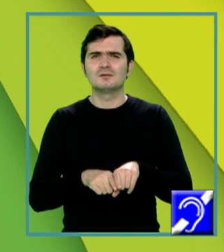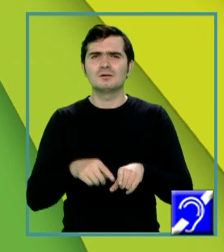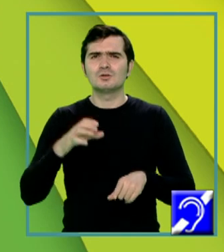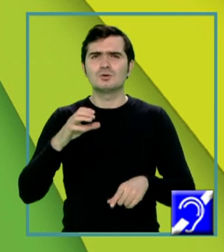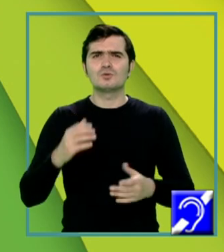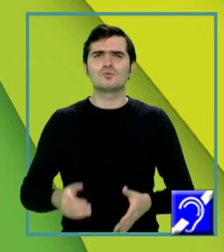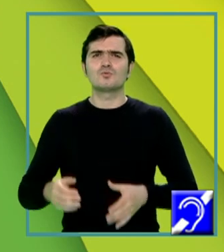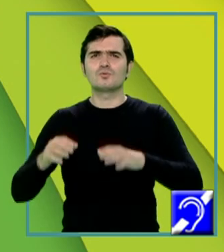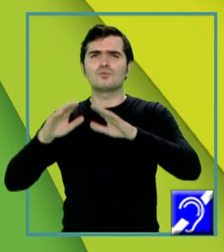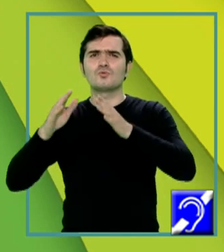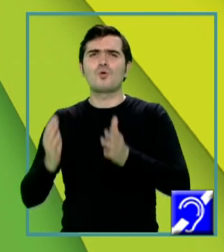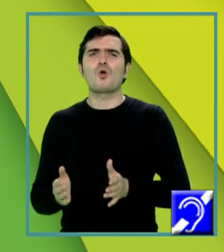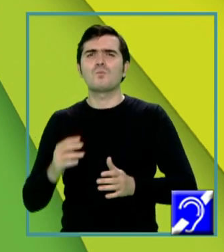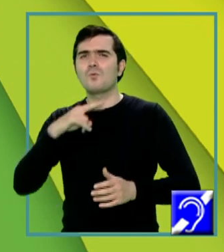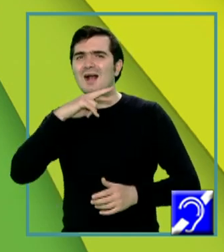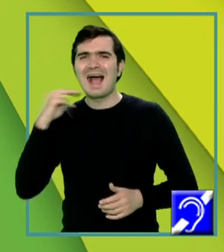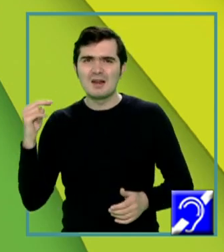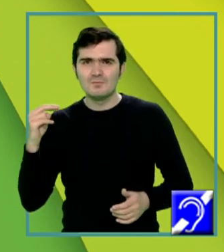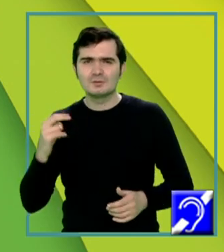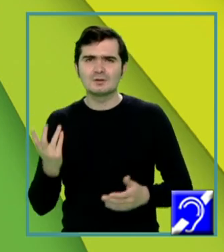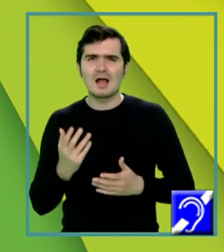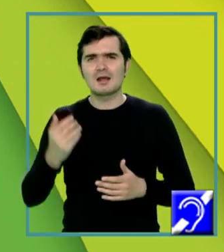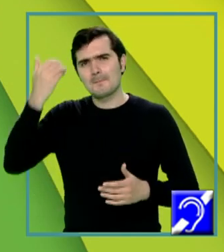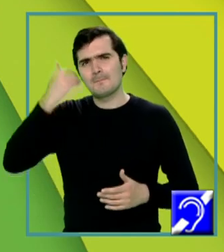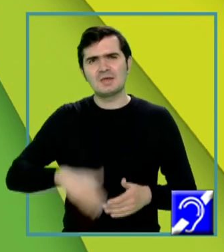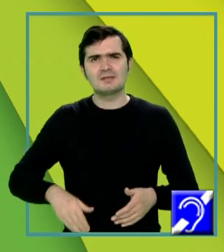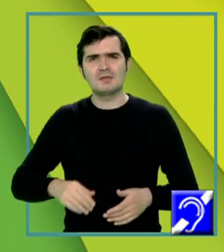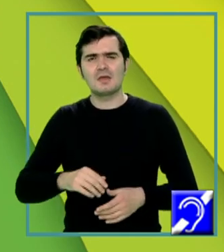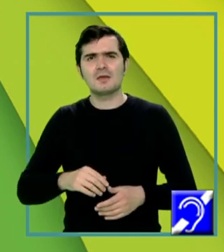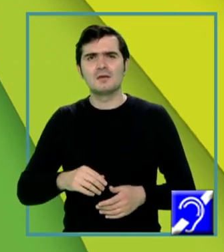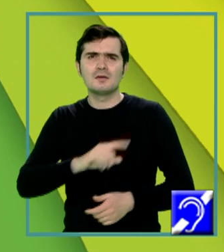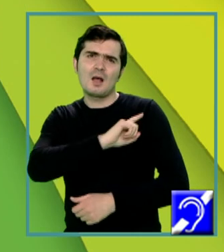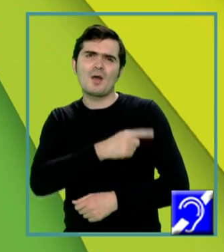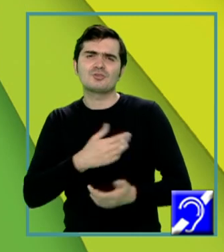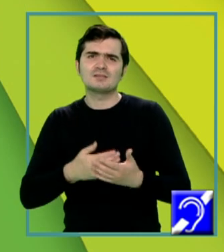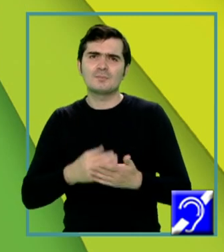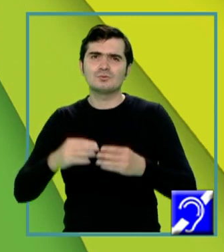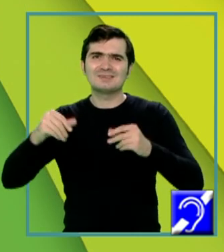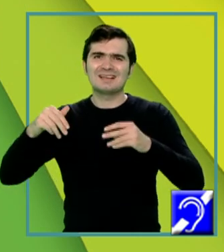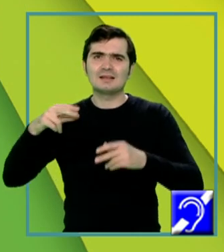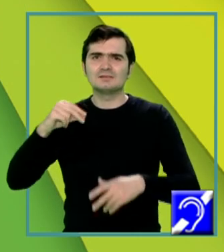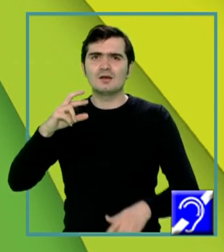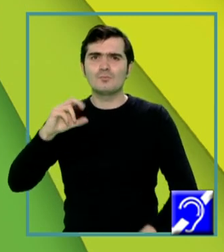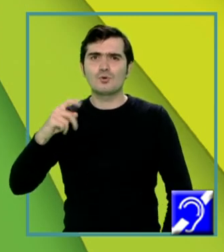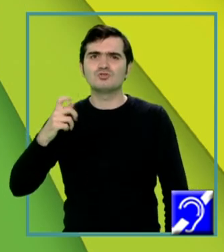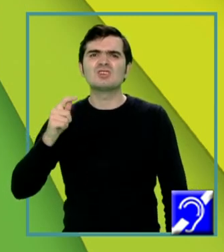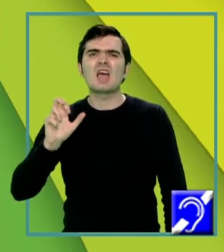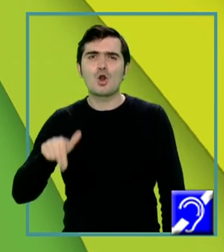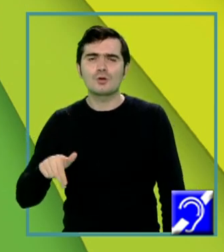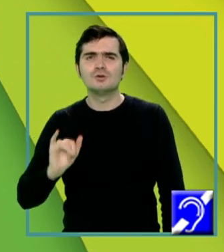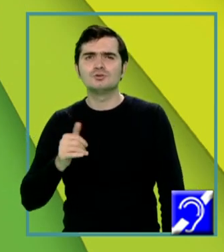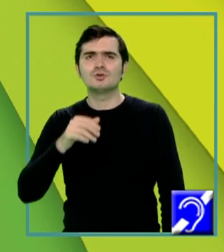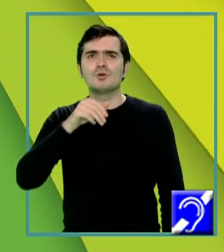corp alb. Corpul alb își pierde capacitatea de secreție a progesteronului, motiv pentru care mucoasa